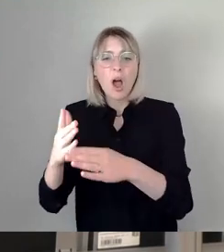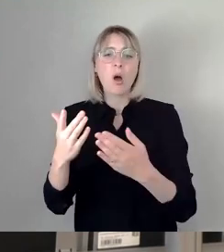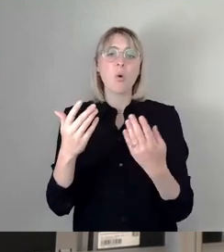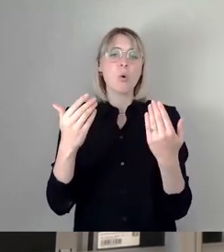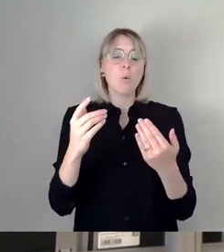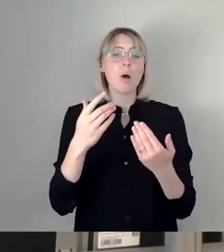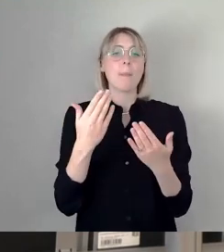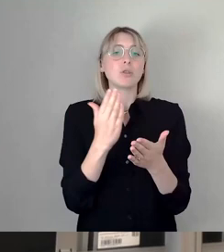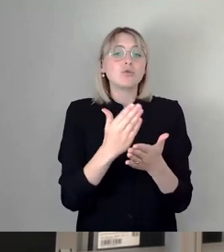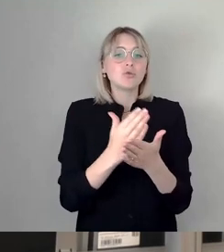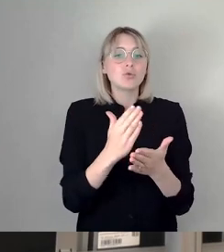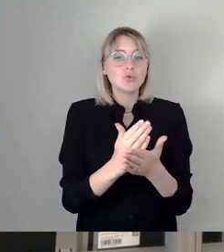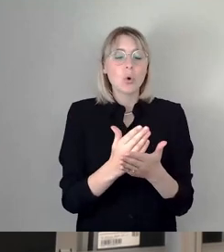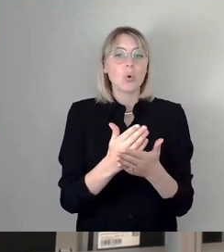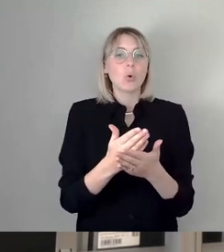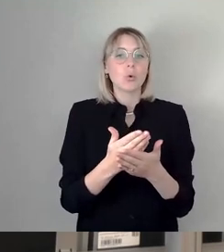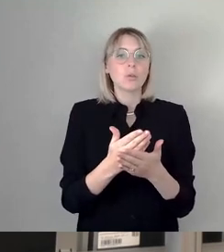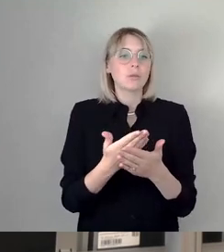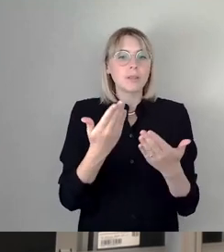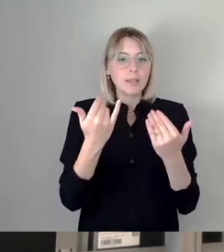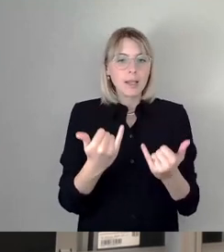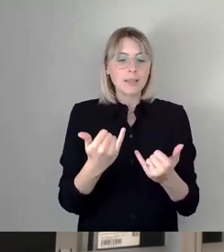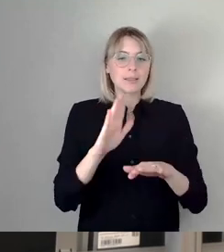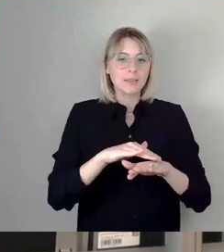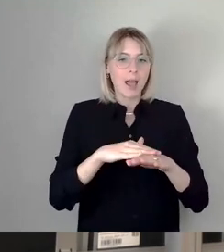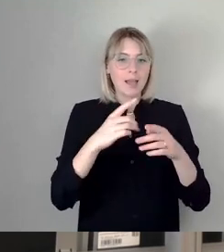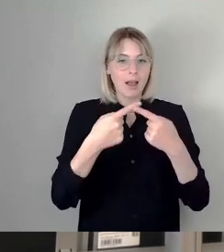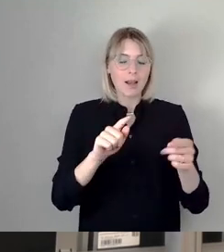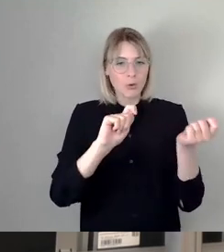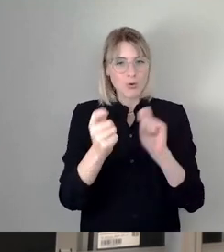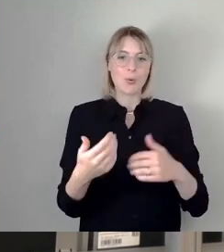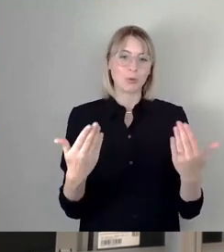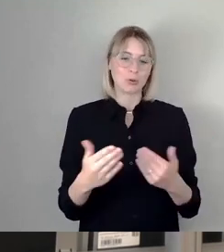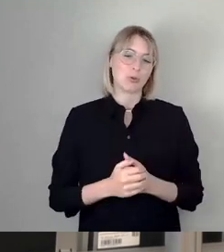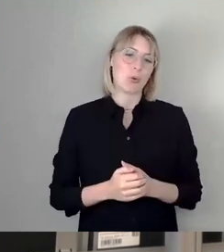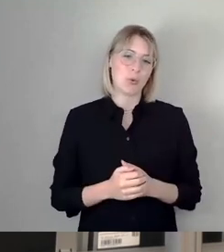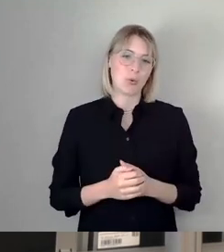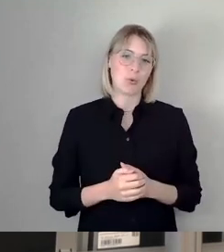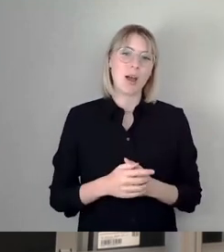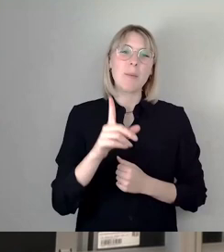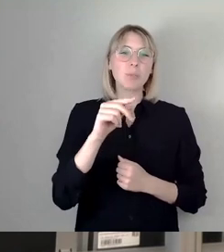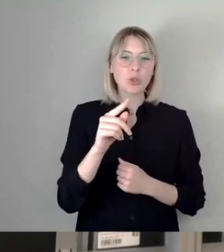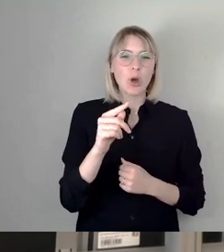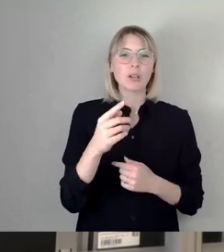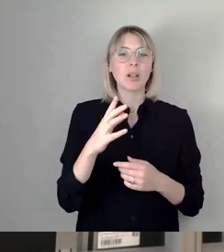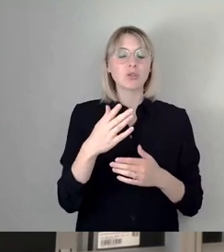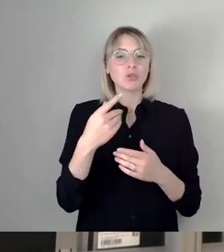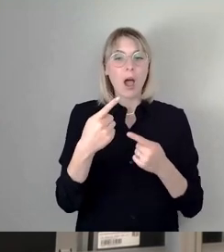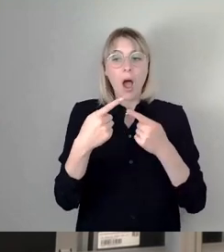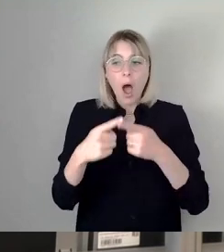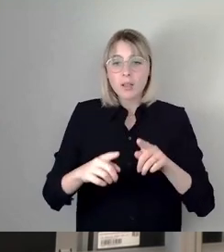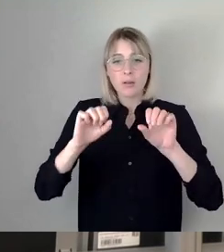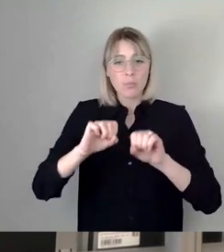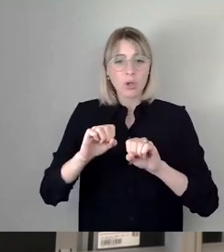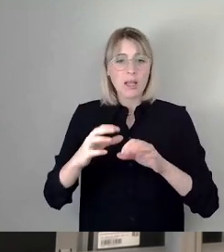aus der Zeit gefallen. So, das heißt, wir brauchen keine andere, noch breitere Variante, wie die AfD sie